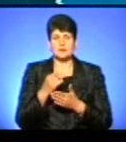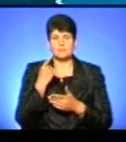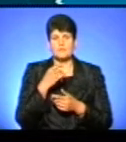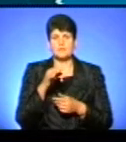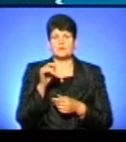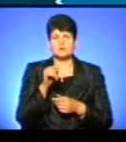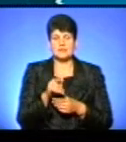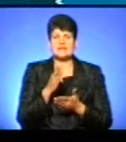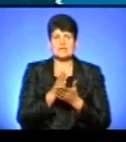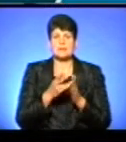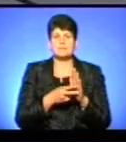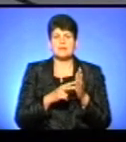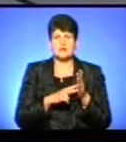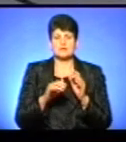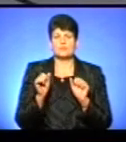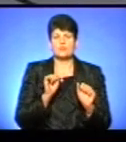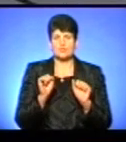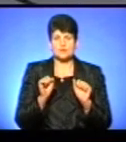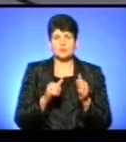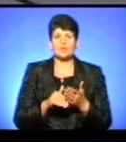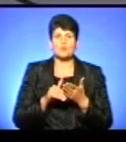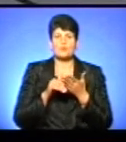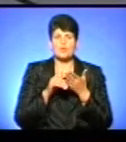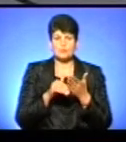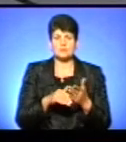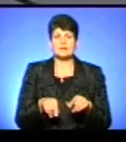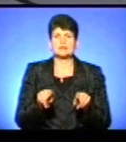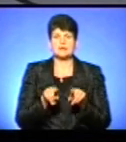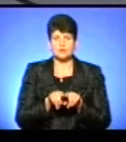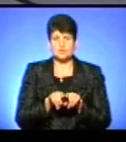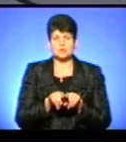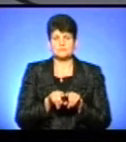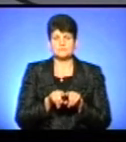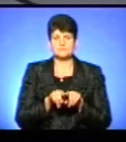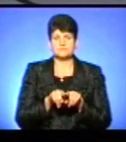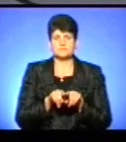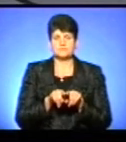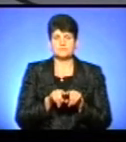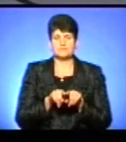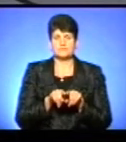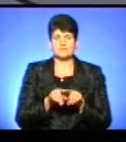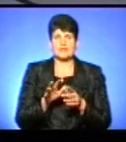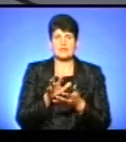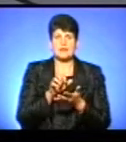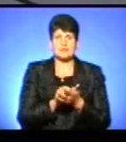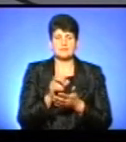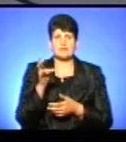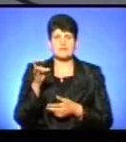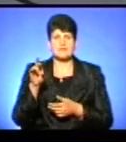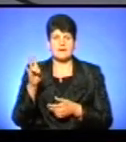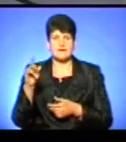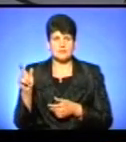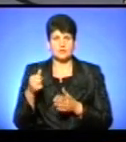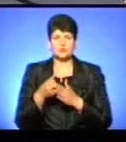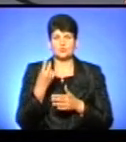є плани в уряду допомогти також наймати нянь для дітей до